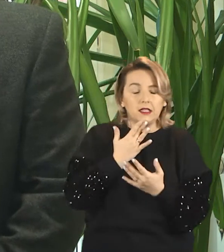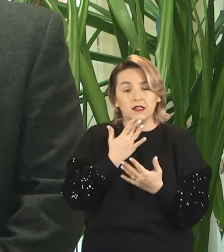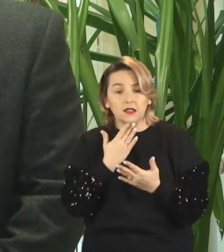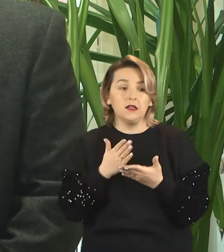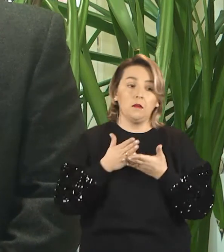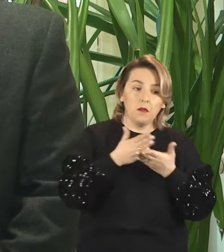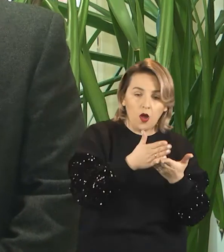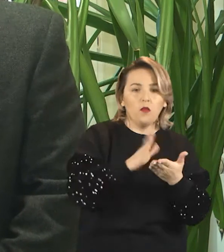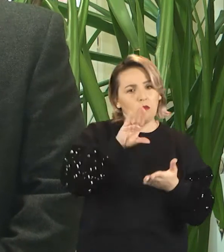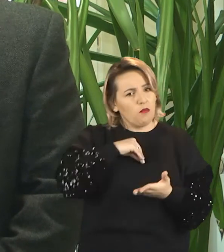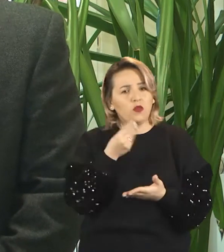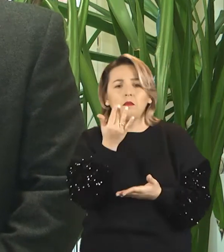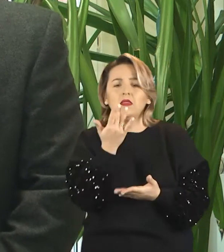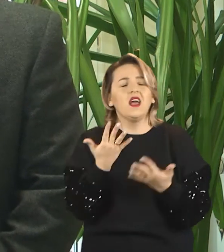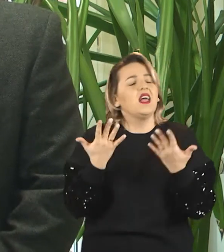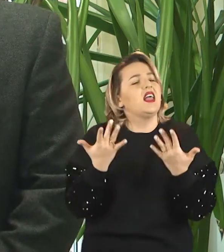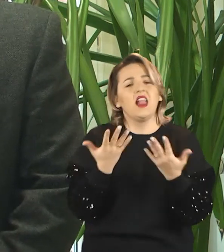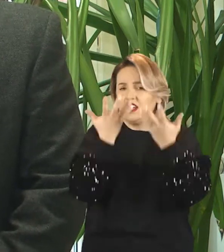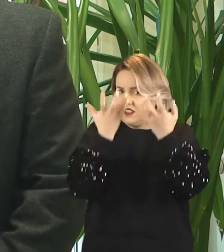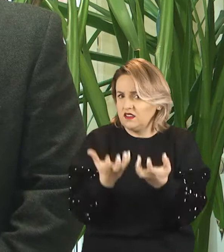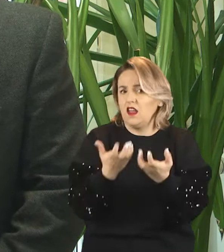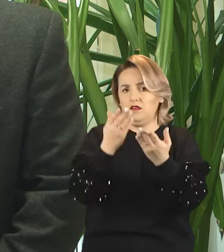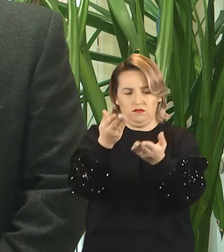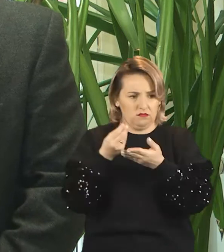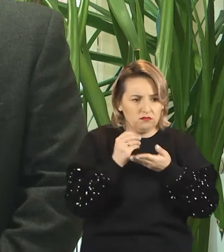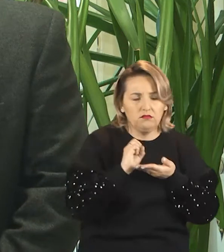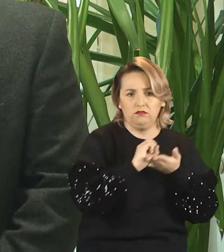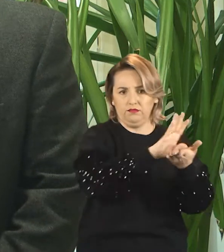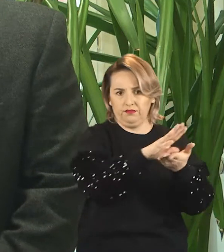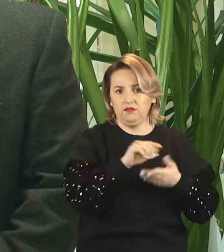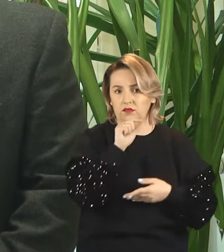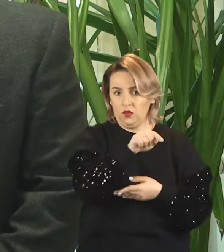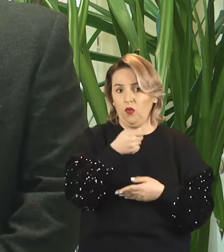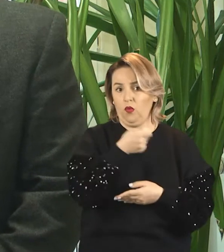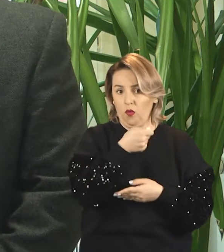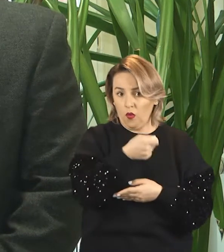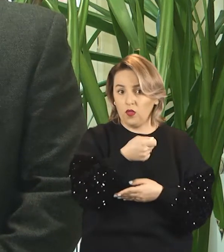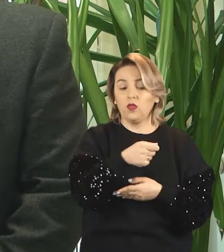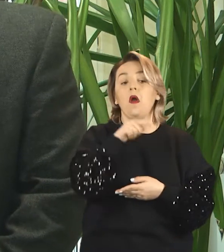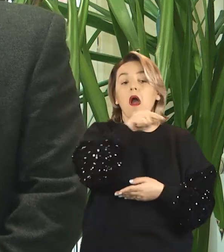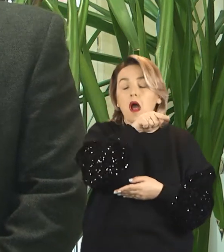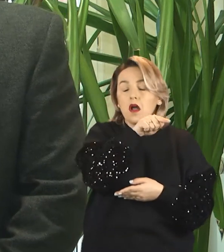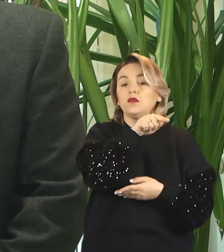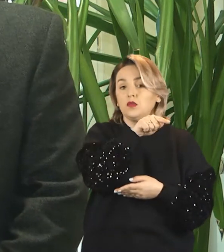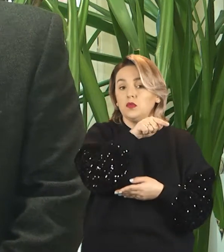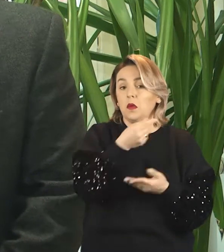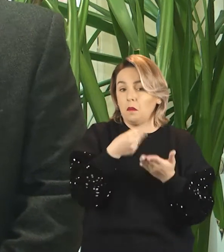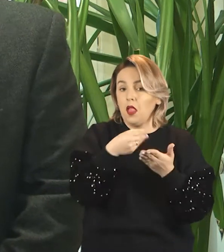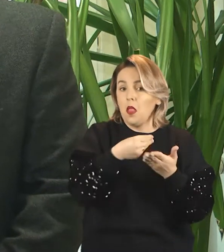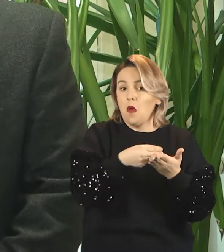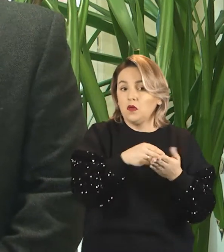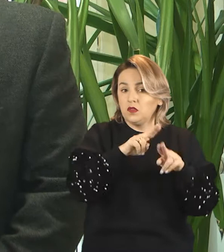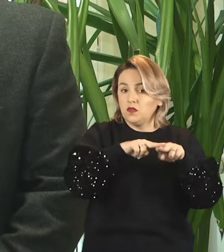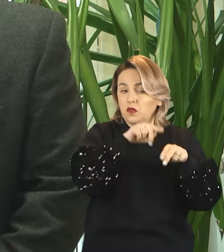chwili przekazać dowolną kwotę na konto fundacji i te pieniążki zostaną spożytkowane